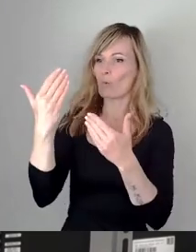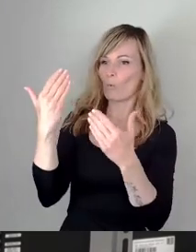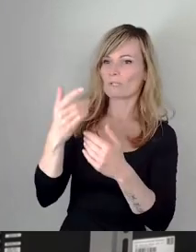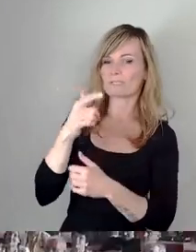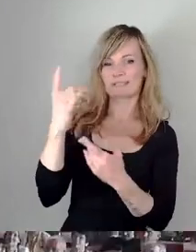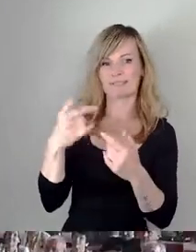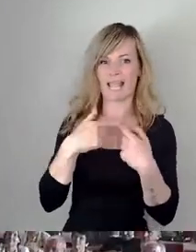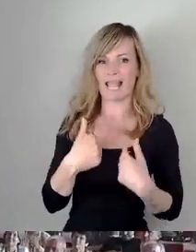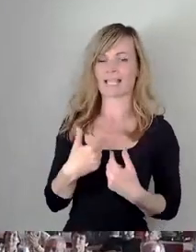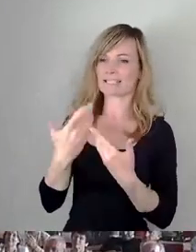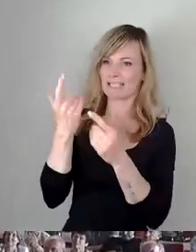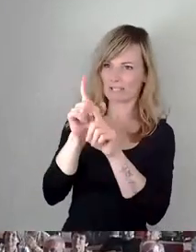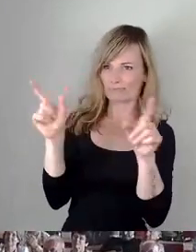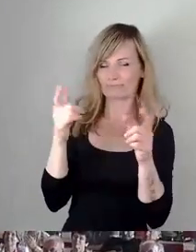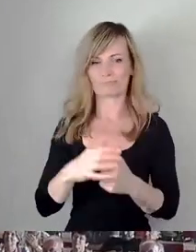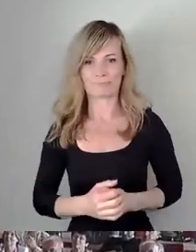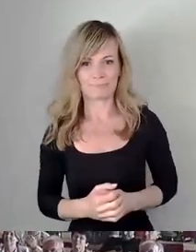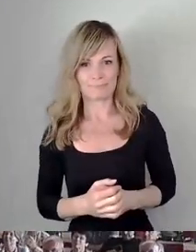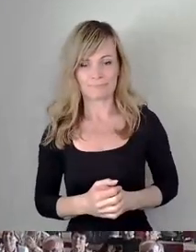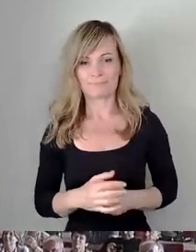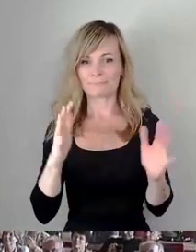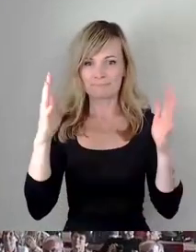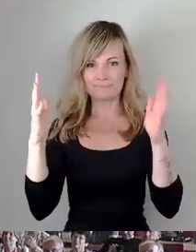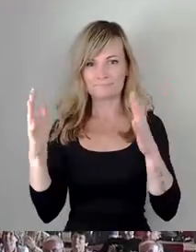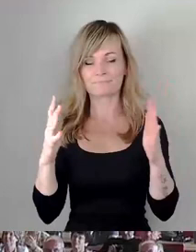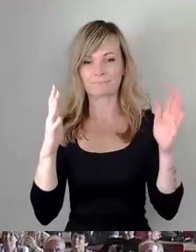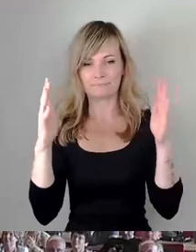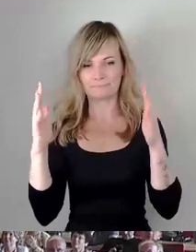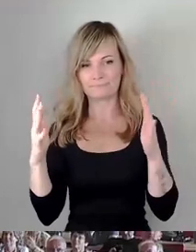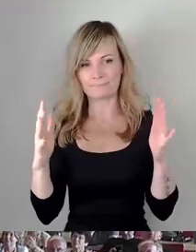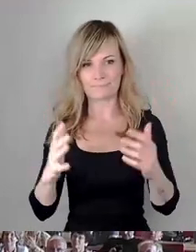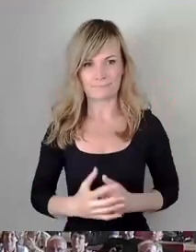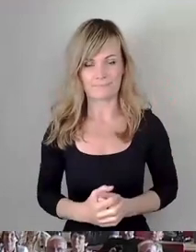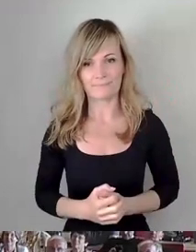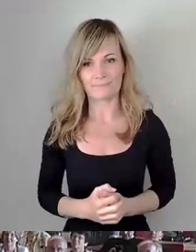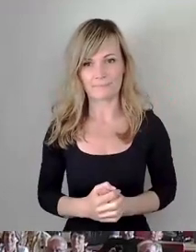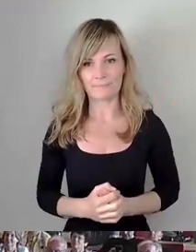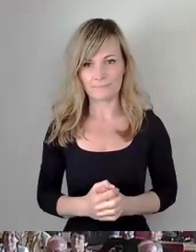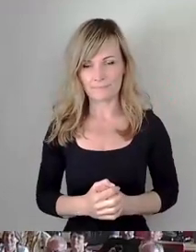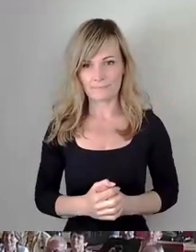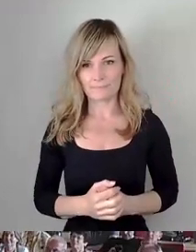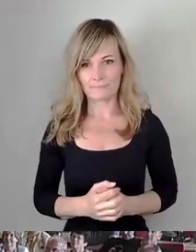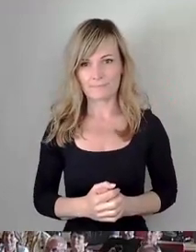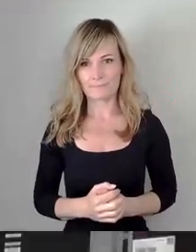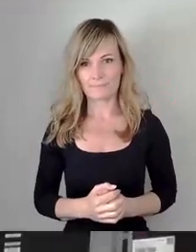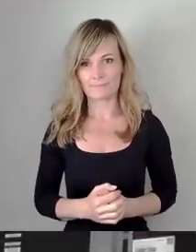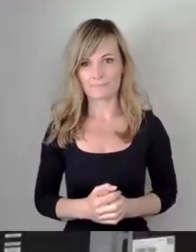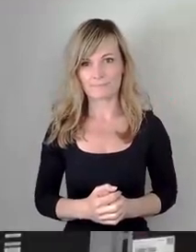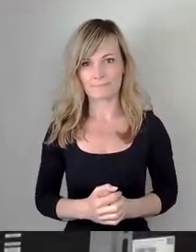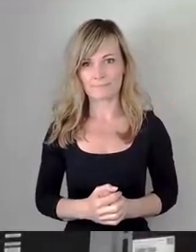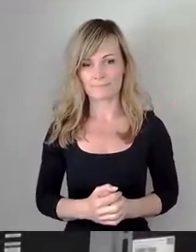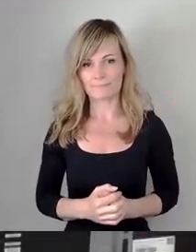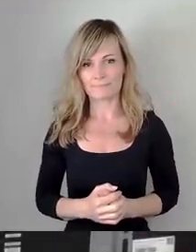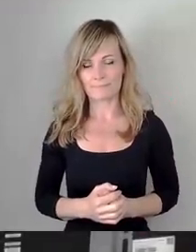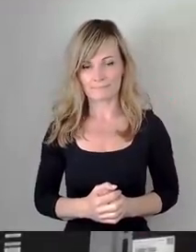Ich darf und davon in drei